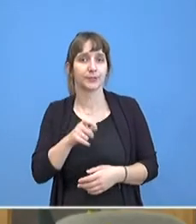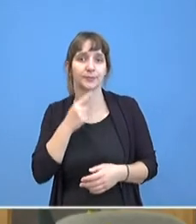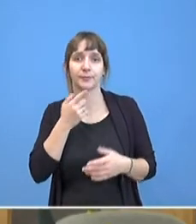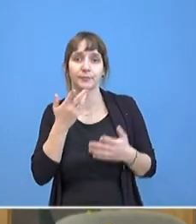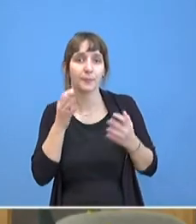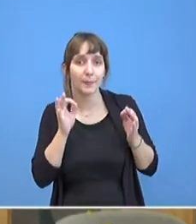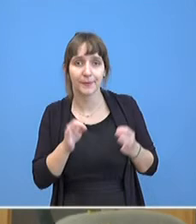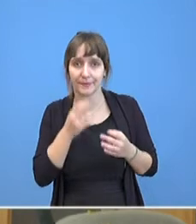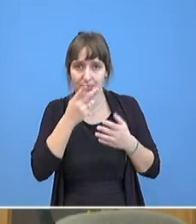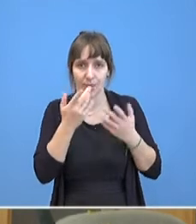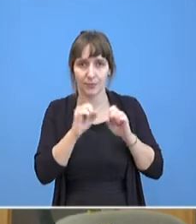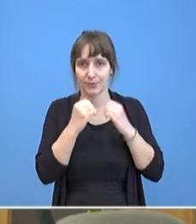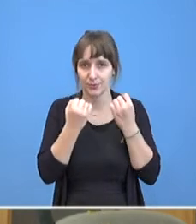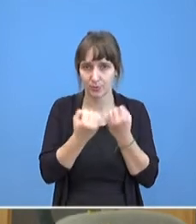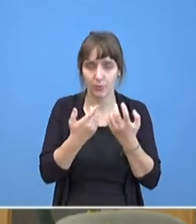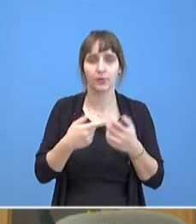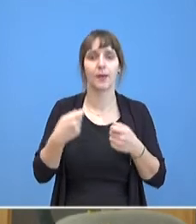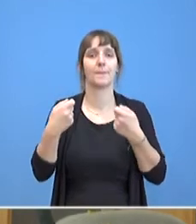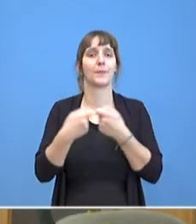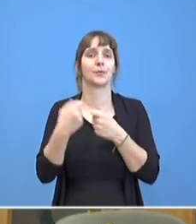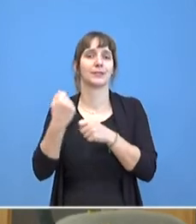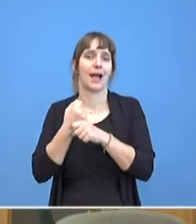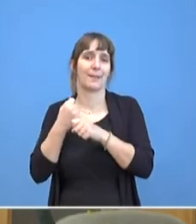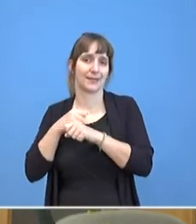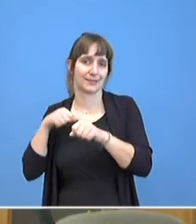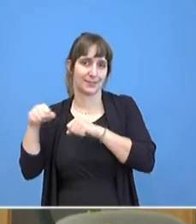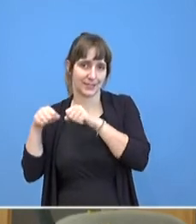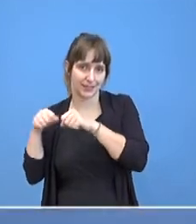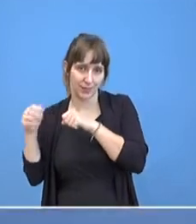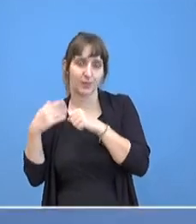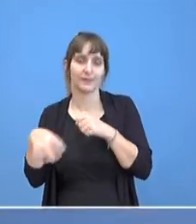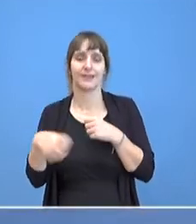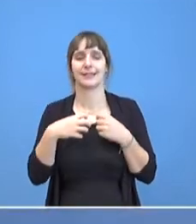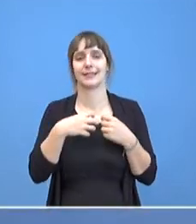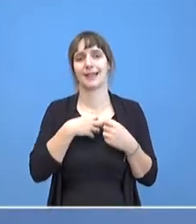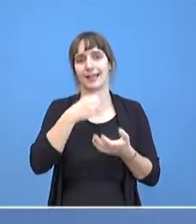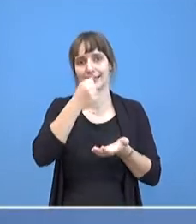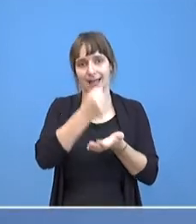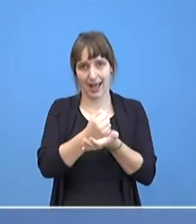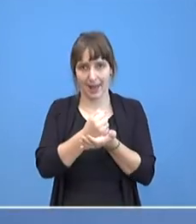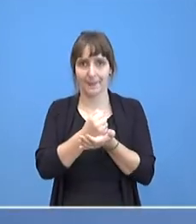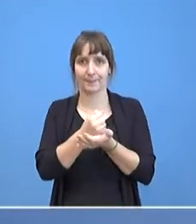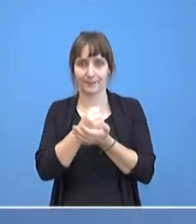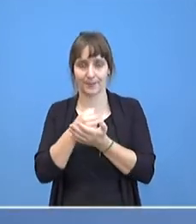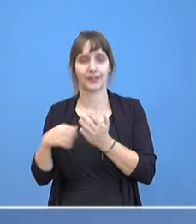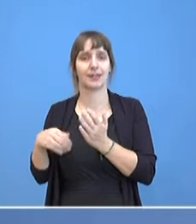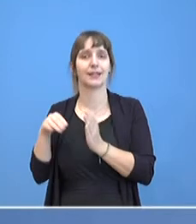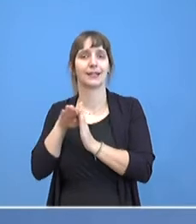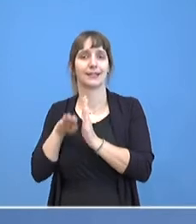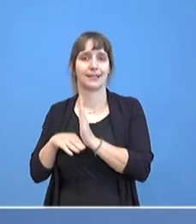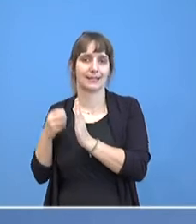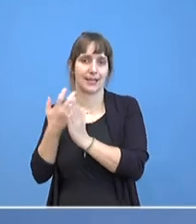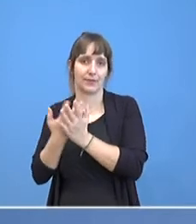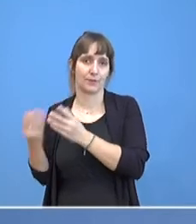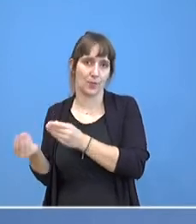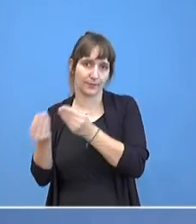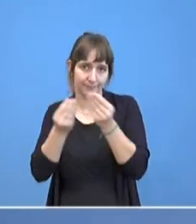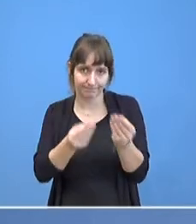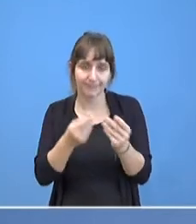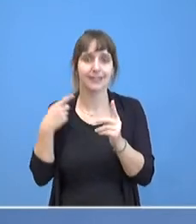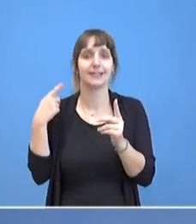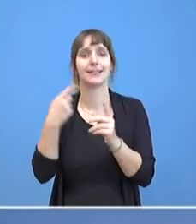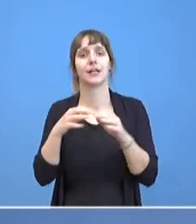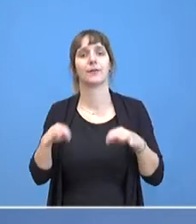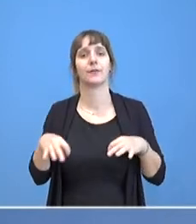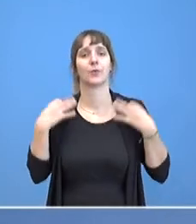Bundesarbeitsministerium hat dem Kanzleramt einen Gesetzentwurf zur sogenannten Frühkoordinierung vorgelegt. Das heißt, die förmliche